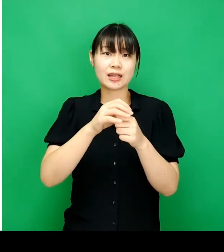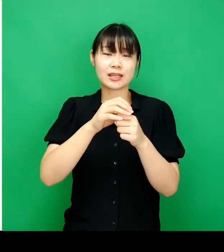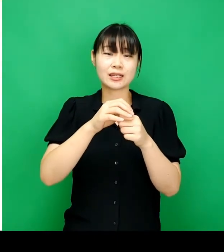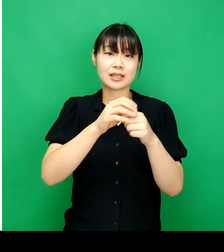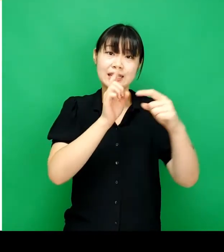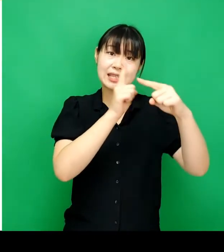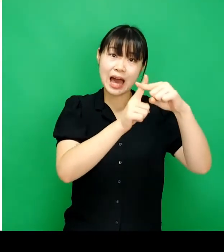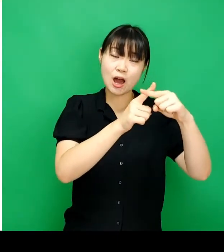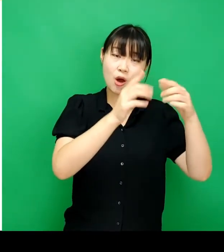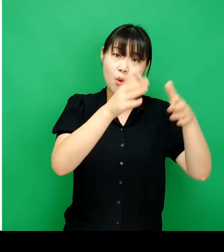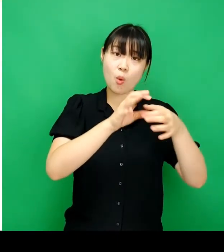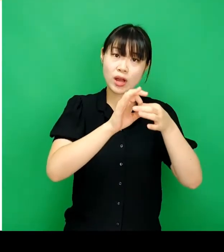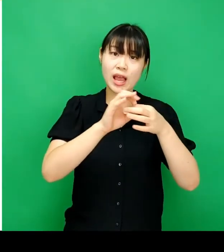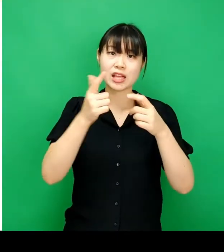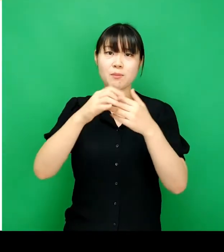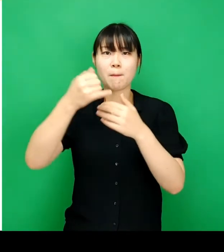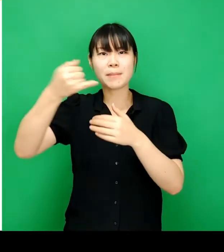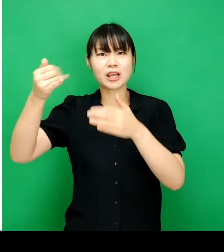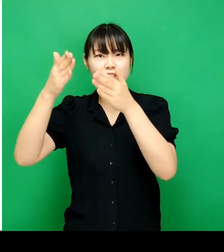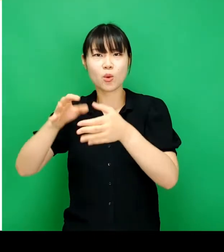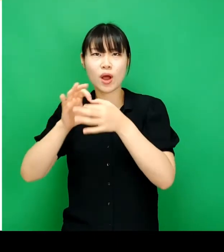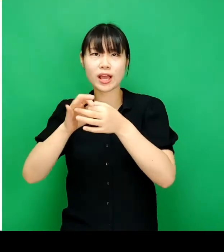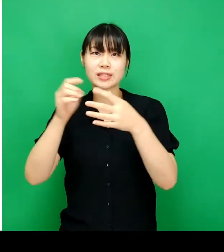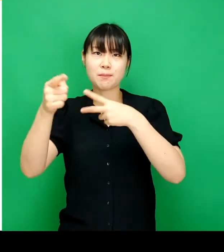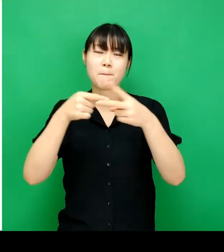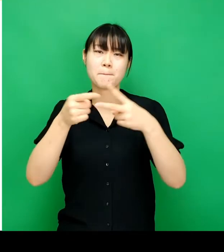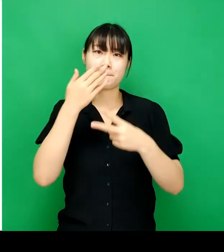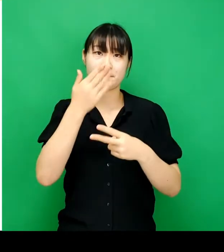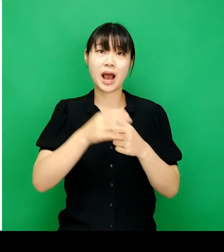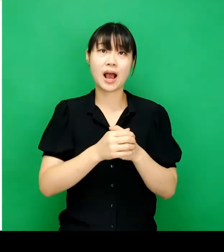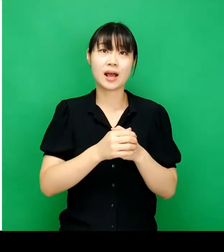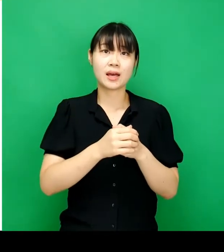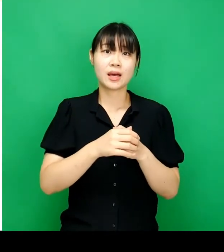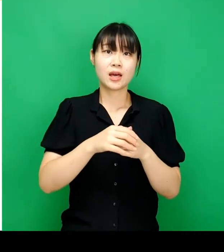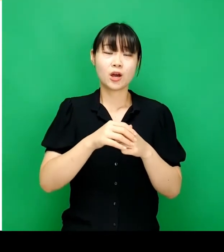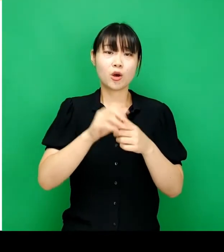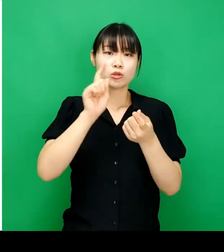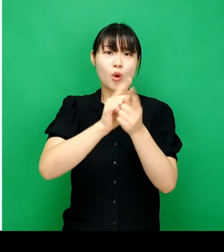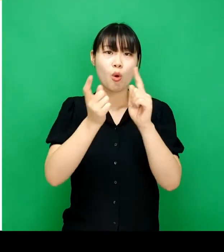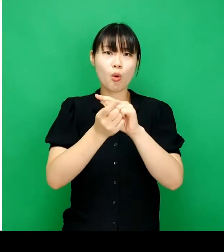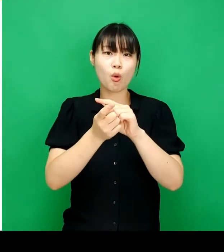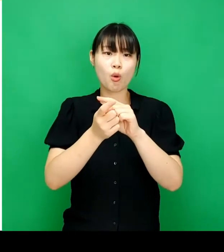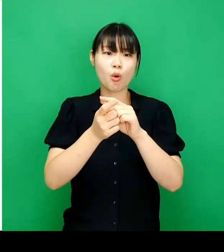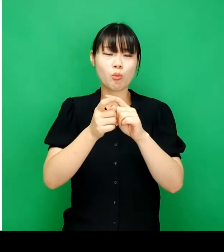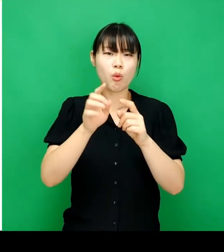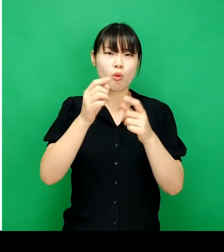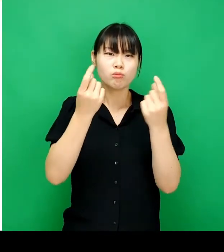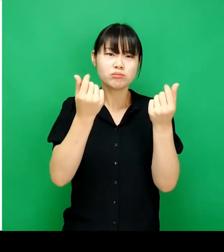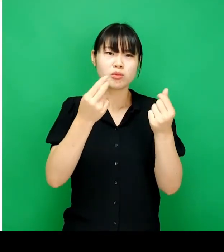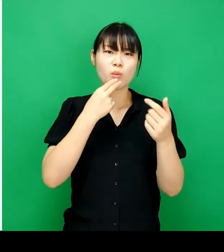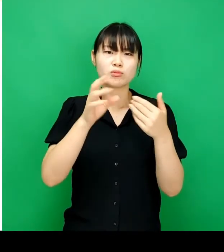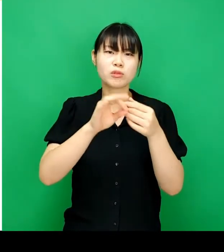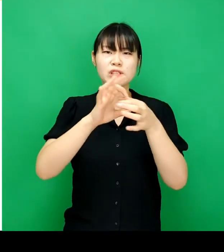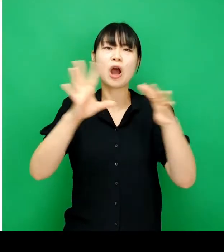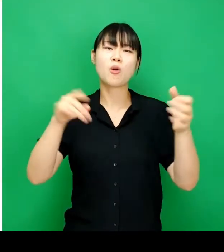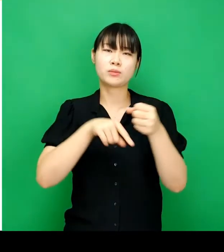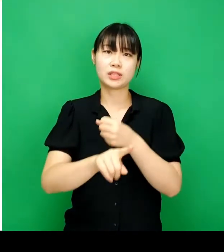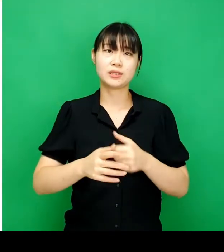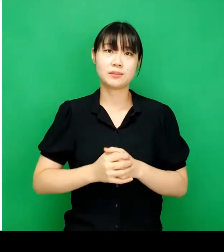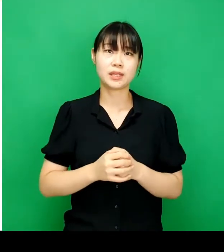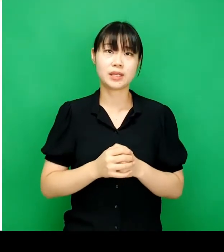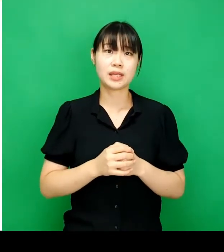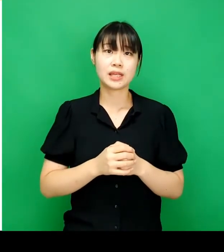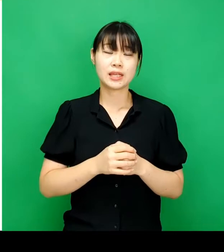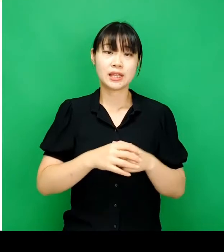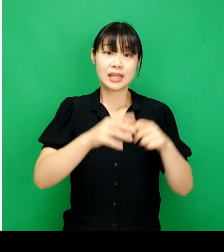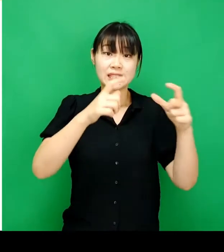데이터가 양의 관계인지 음의 관계인지 알 수 있습니다. 패턴이 없다면 데이터끼리의 뚜렷한 상관관계가